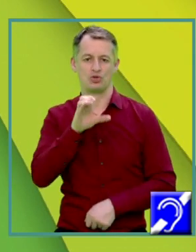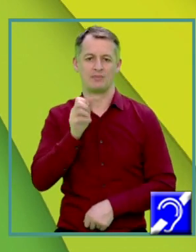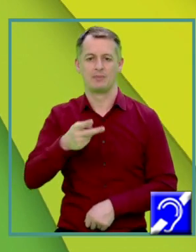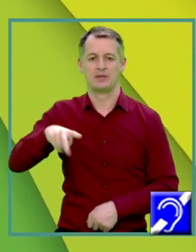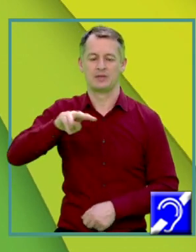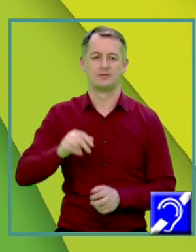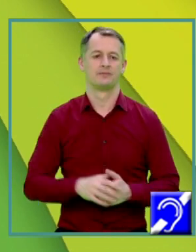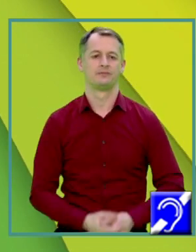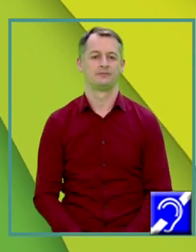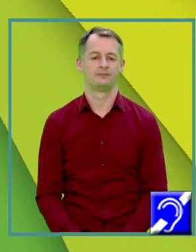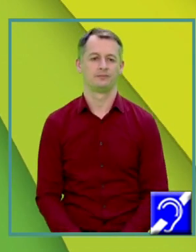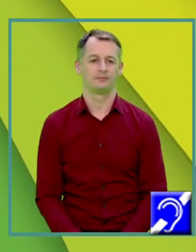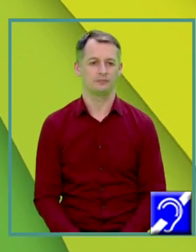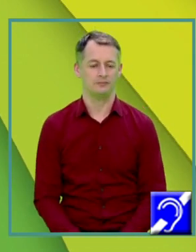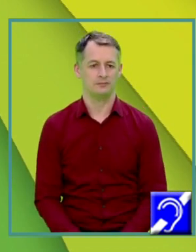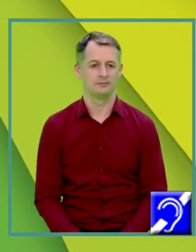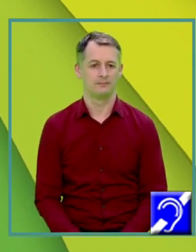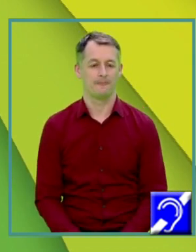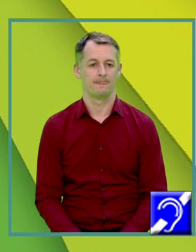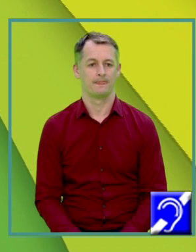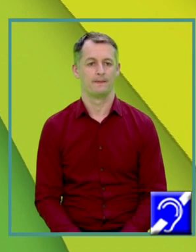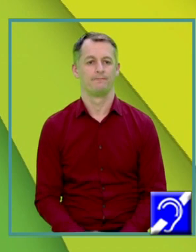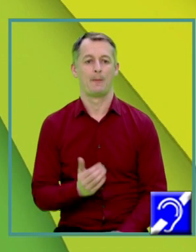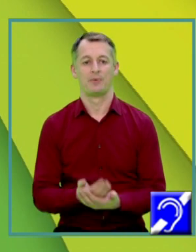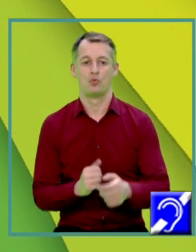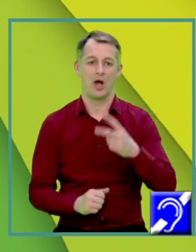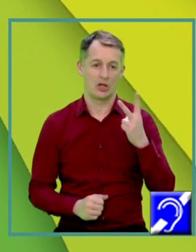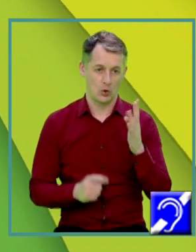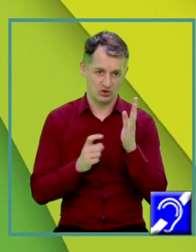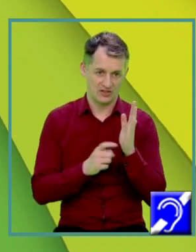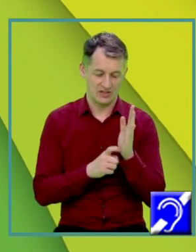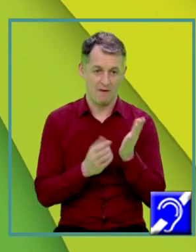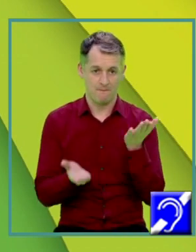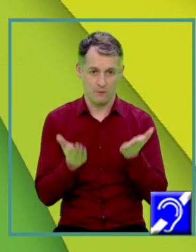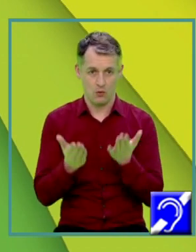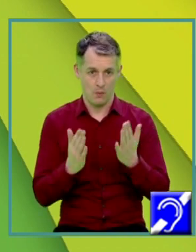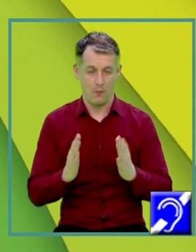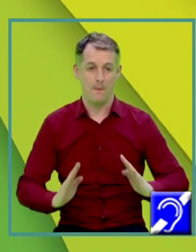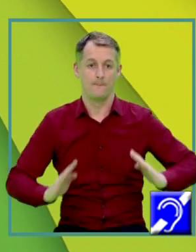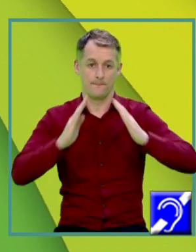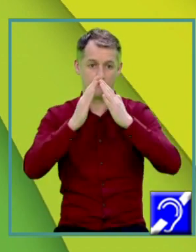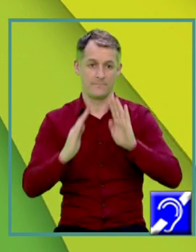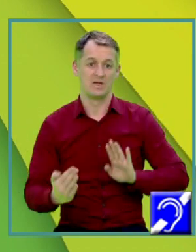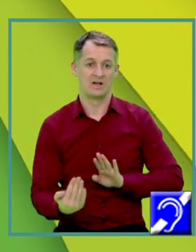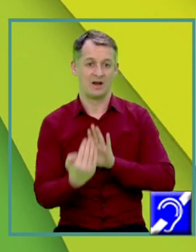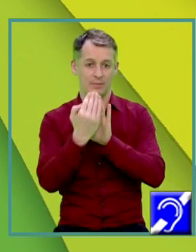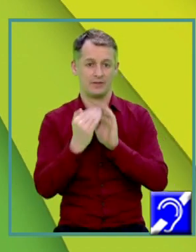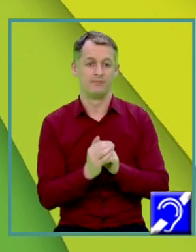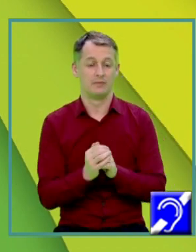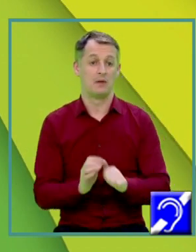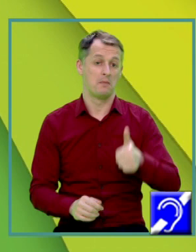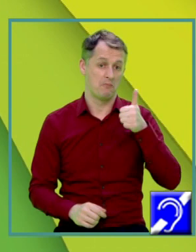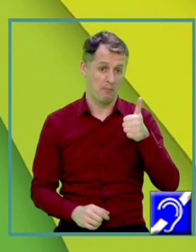cm pătrați Iar pentru a doua cerință volumul piramidei este egal Prima variantă de